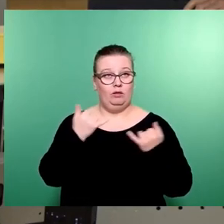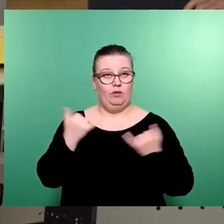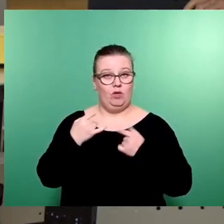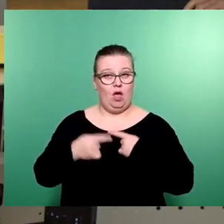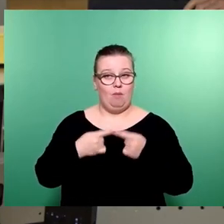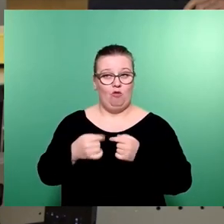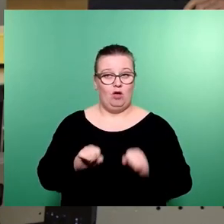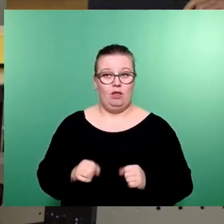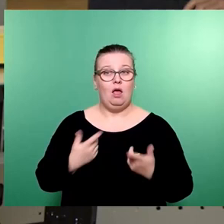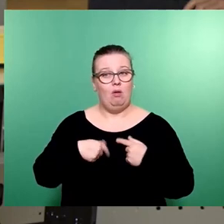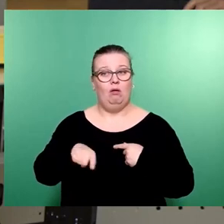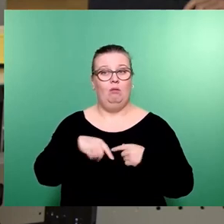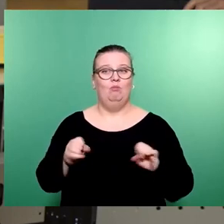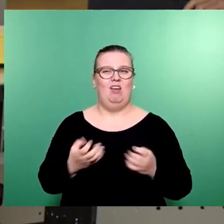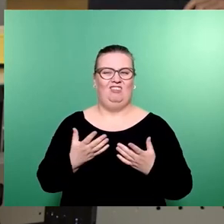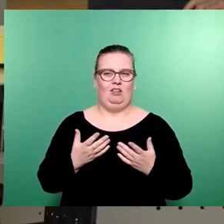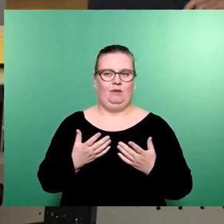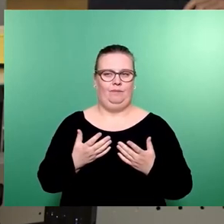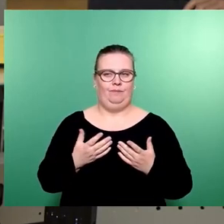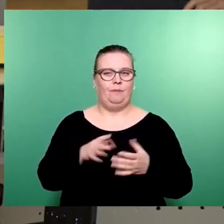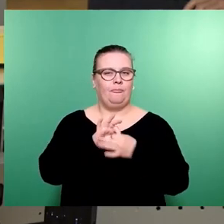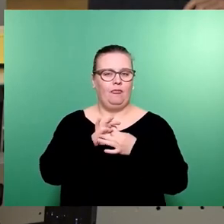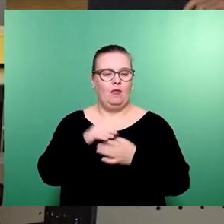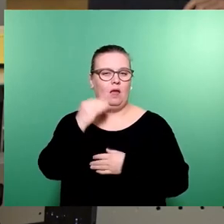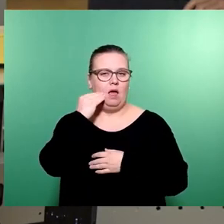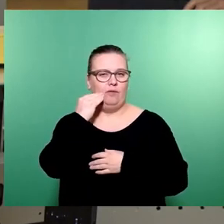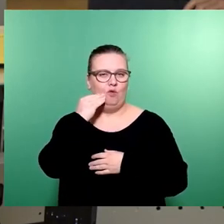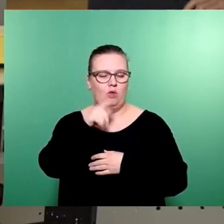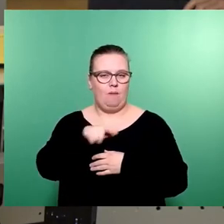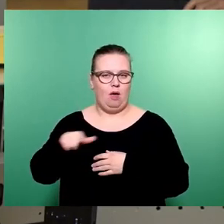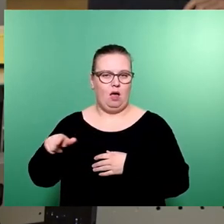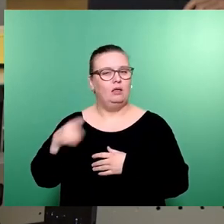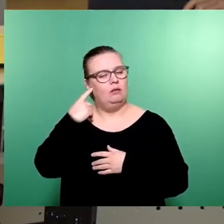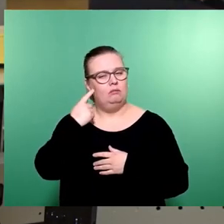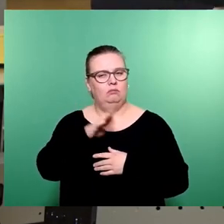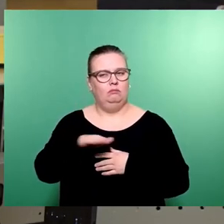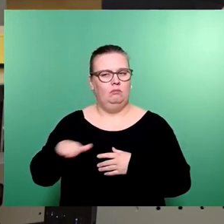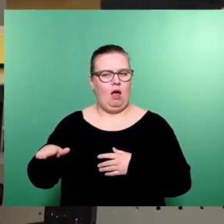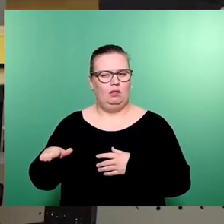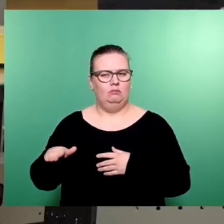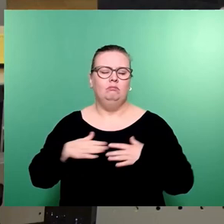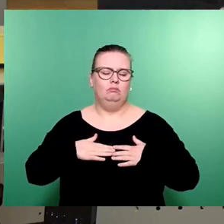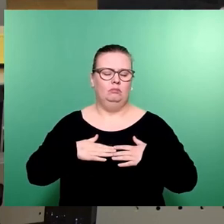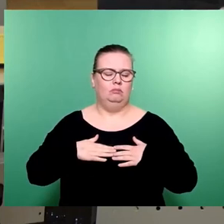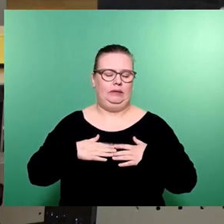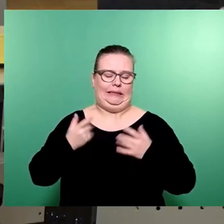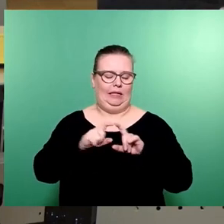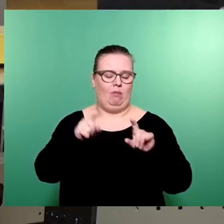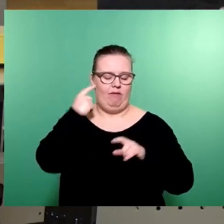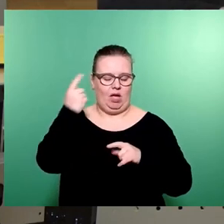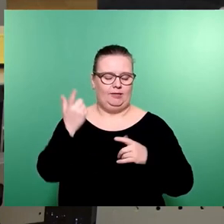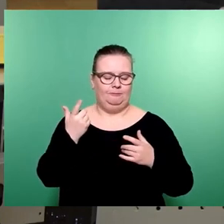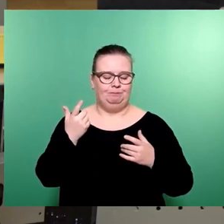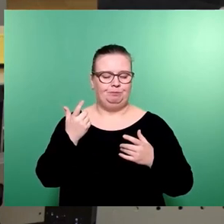es wird passieren. Ein Wort zum Anwohner parken, das ist heute nicht das Thema, aber ich möchte doch hinweisen darauf, dass